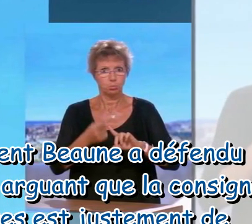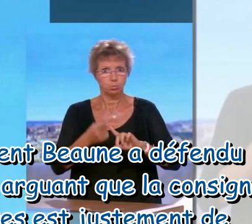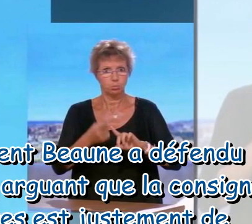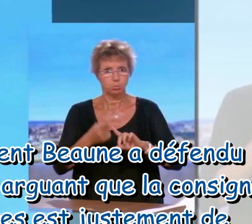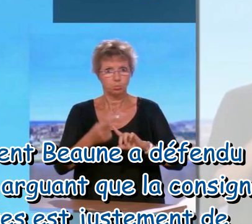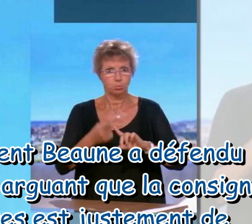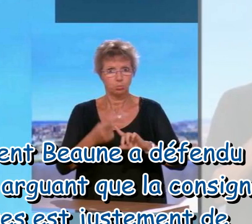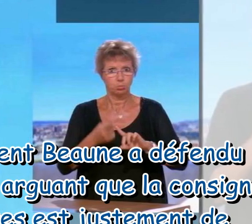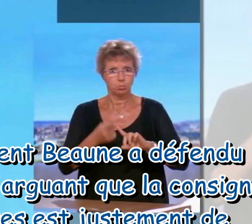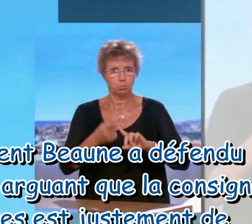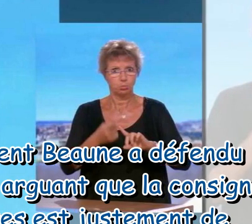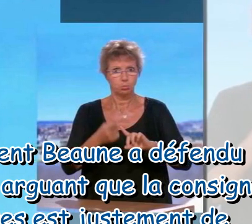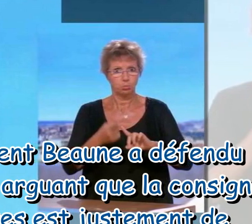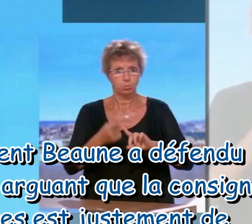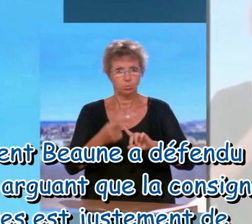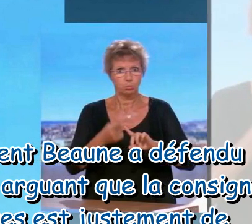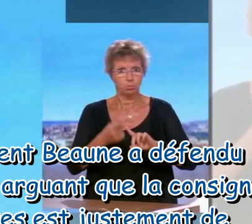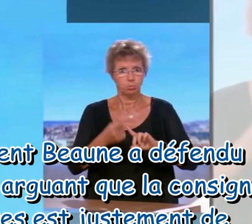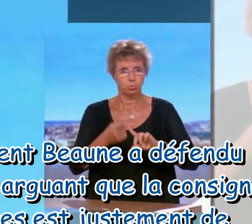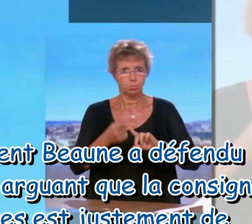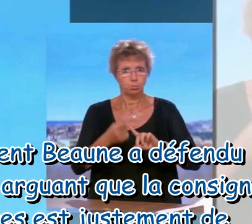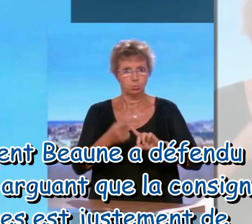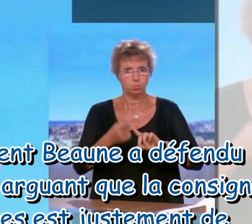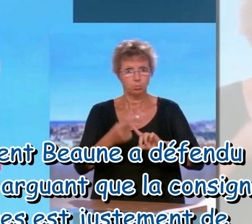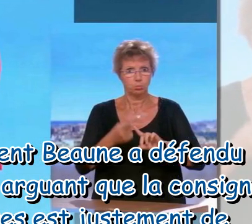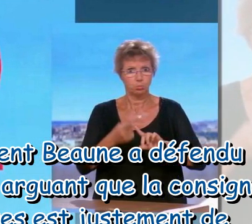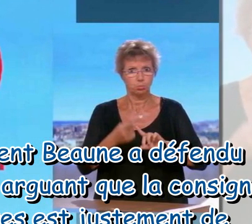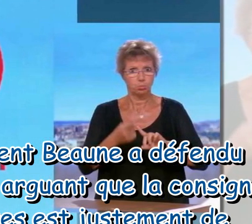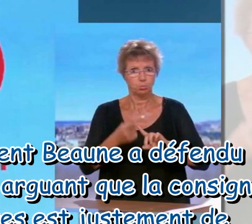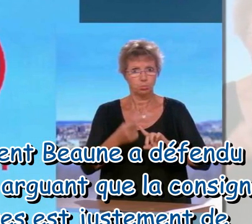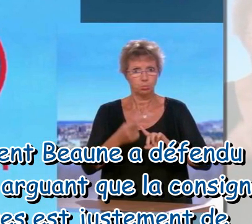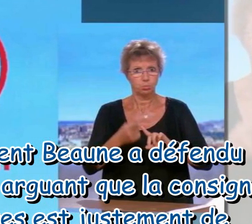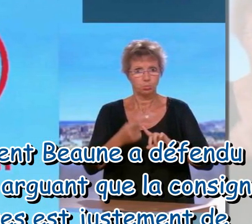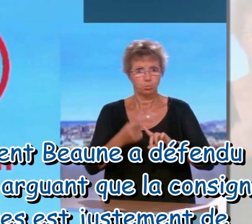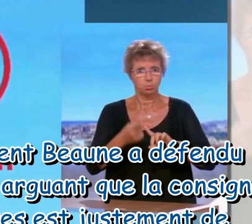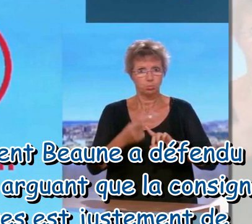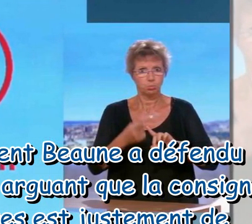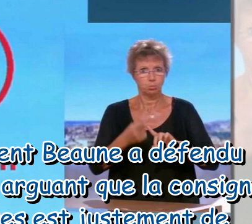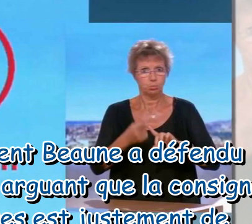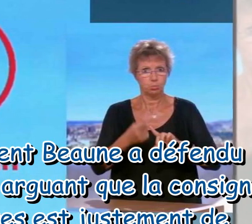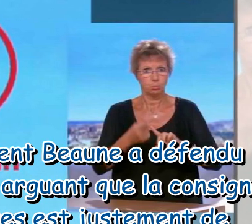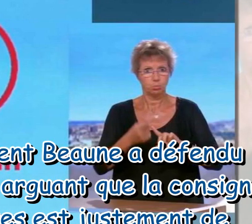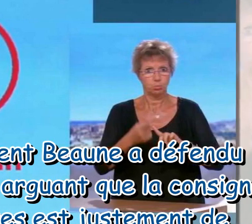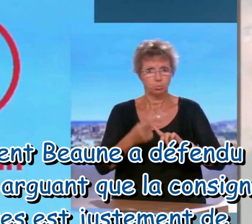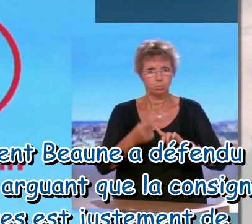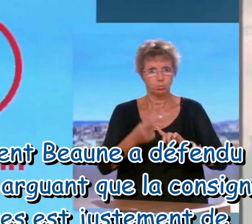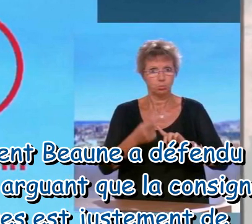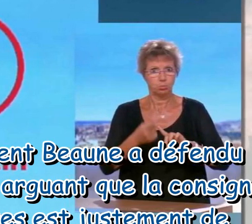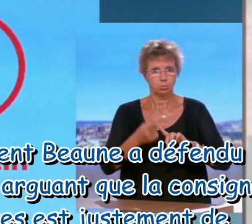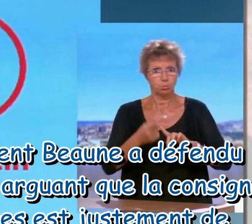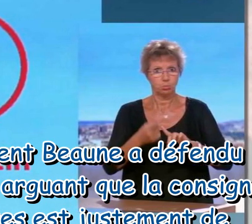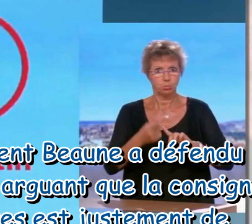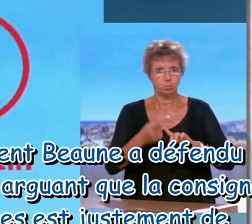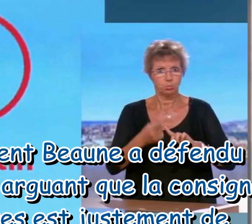Borne à ses ministres est justement de prendre un moyen de transport propre à chaque fois qu'il est possible de le faire, mais que parfois un certain nombre